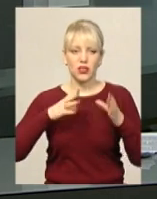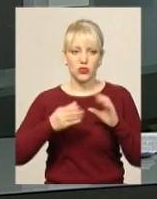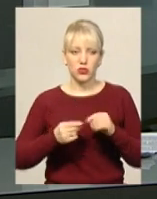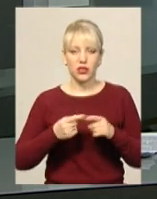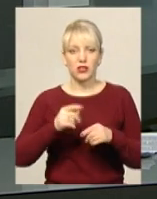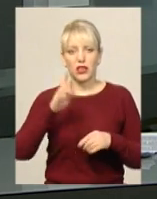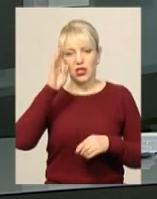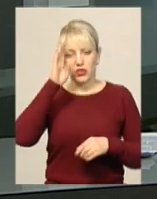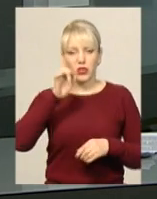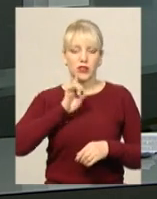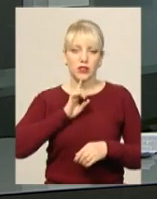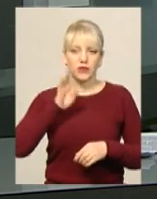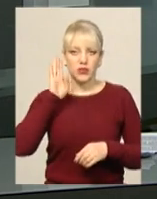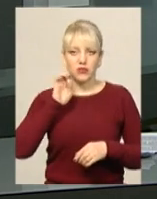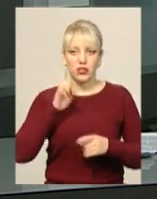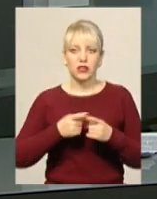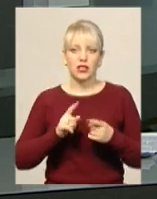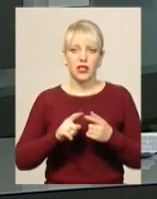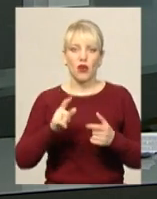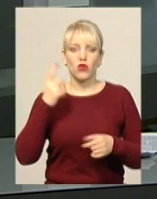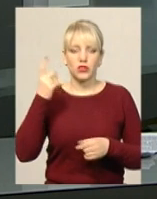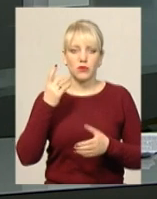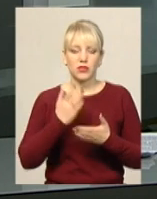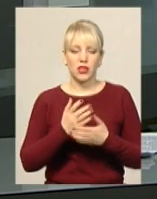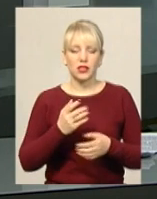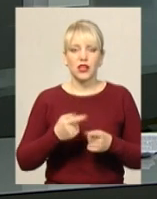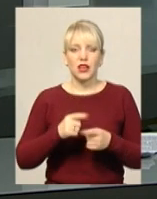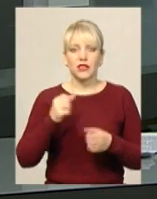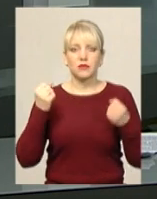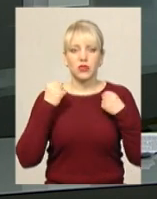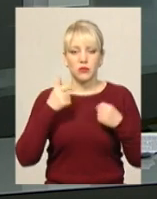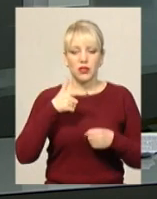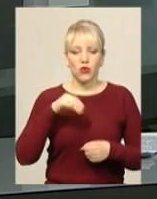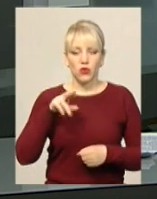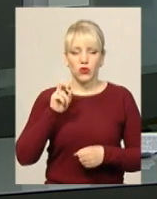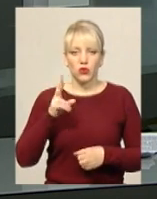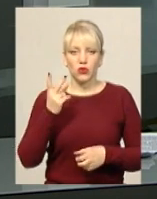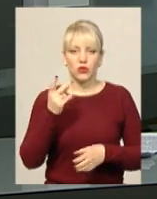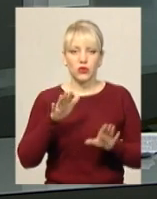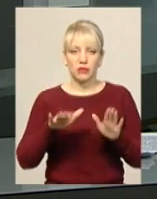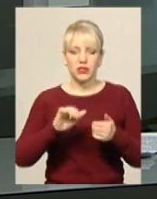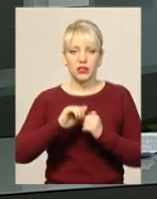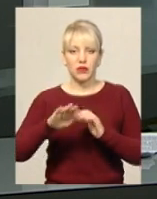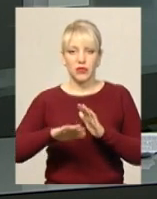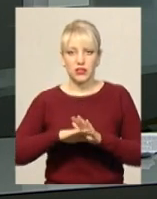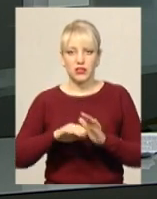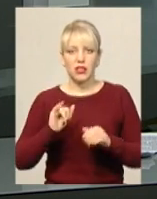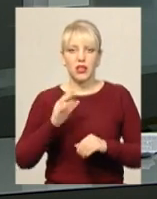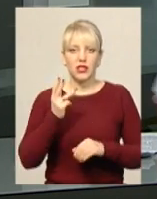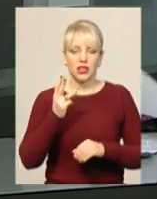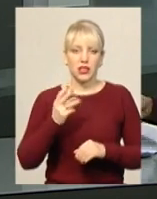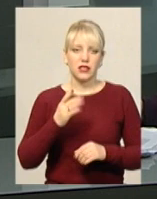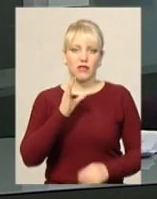юнаків, і дівчат. Тож, чемпіонами стали господарі чемпіонату спортсмени Городка. За ними на другому іщаблі – кам'янчани, на третьому місці – учасники з